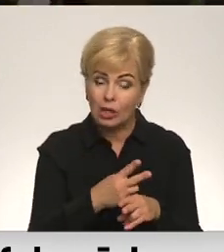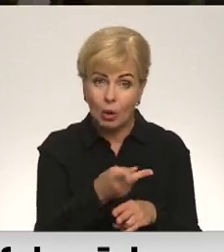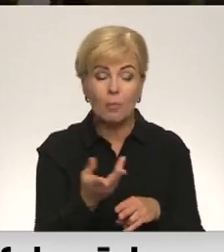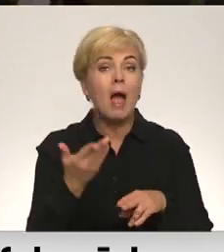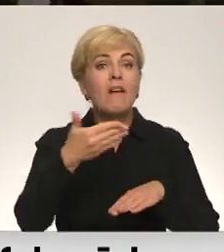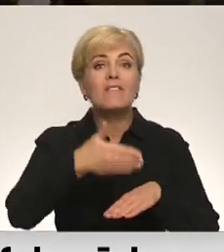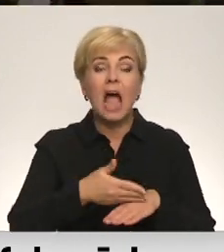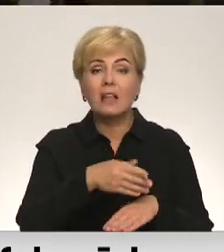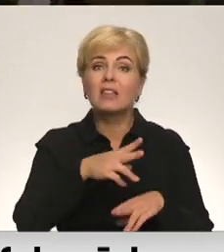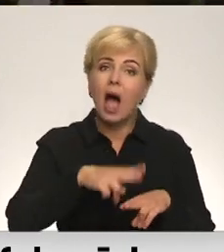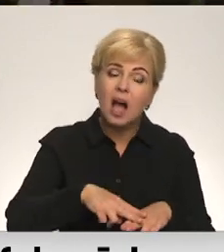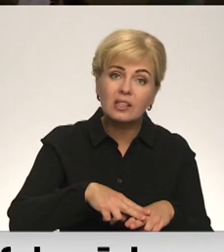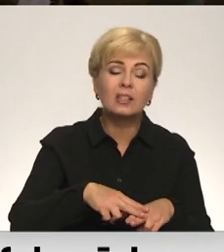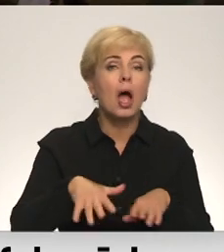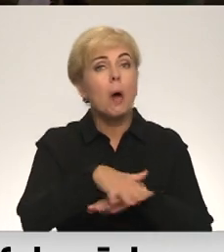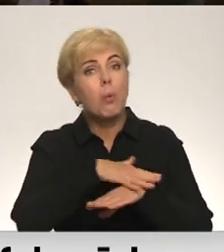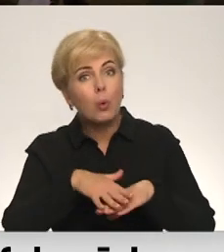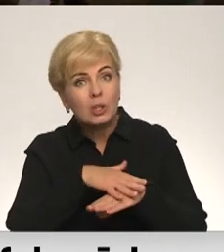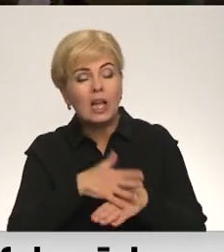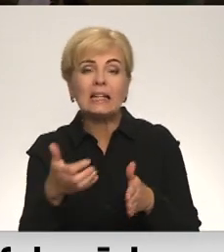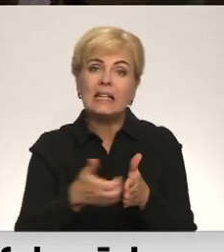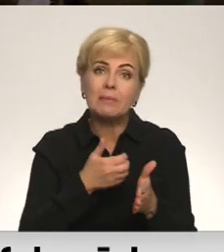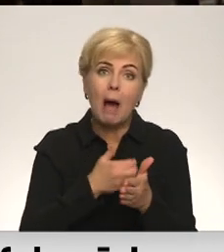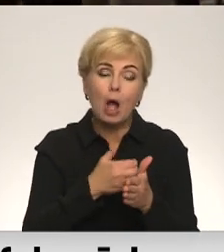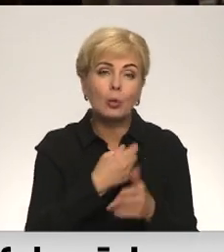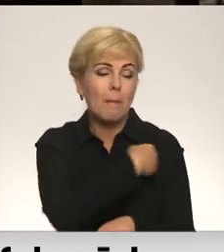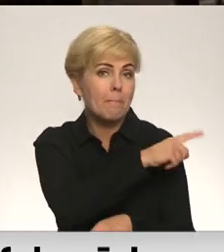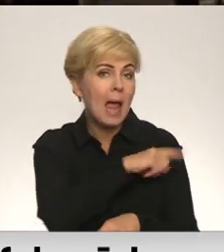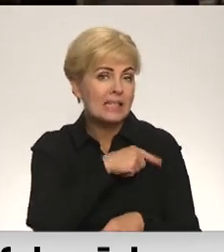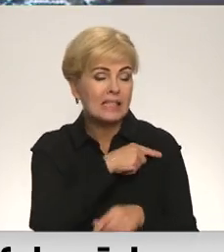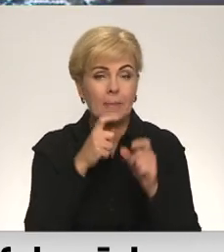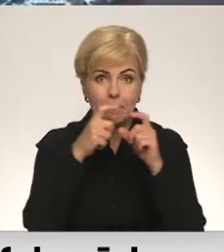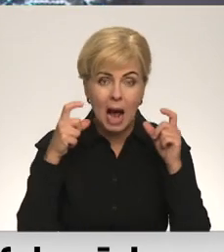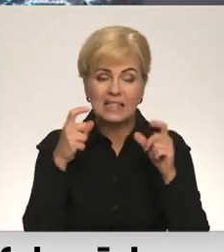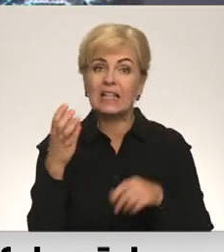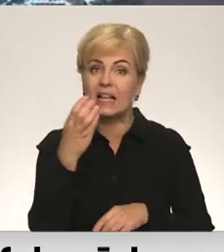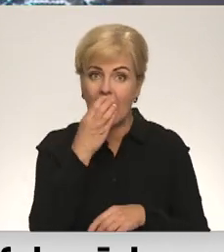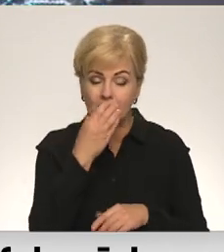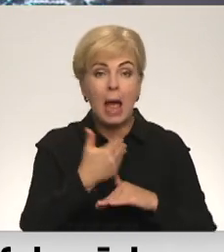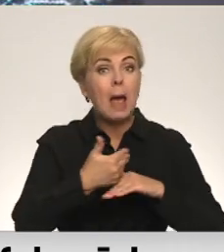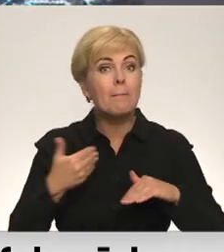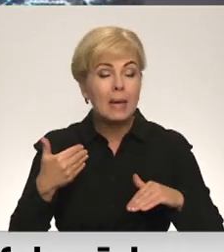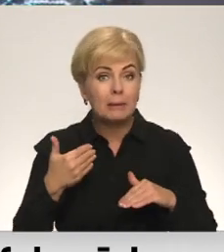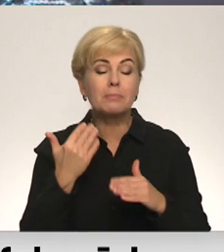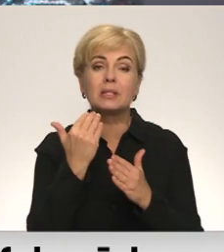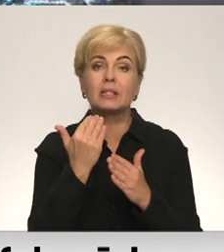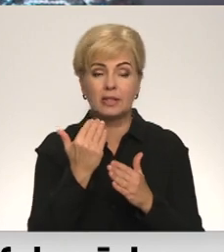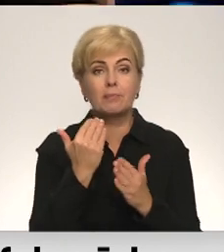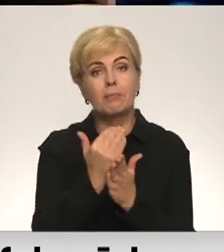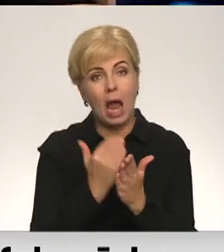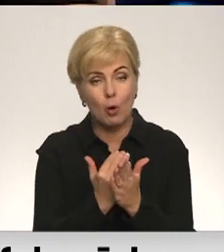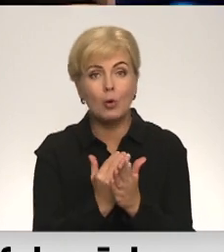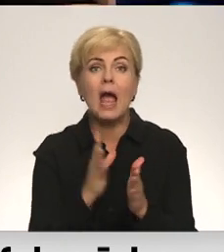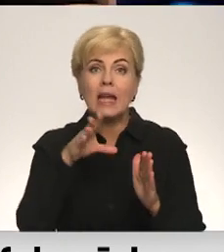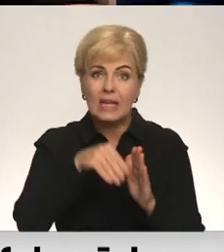pulcējas daudz cilvēku valkāt medicīniskās maskas vai respirators. Taču pirms šādu pienākumu ieviešanas jāprūpējas, lai